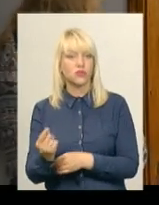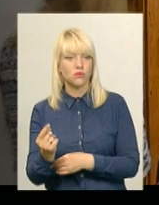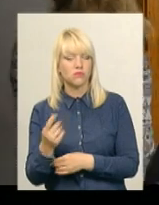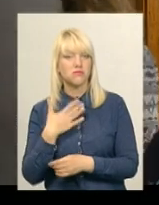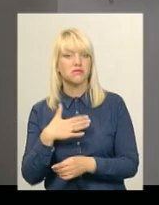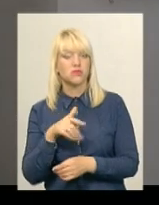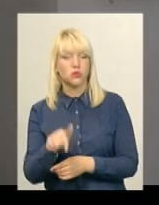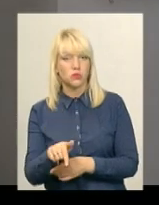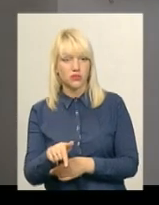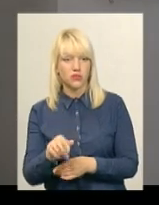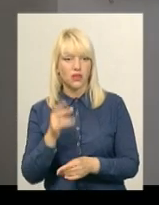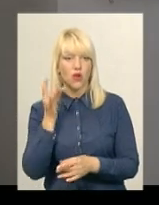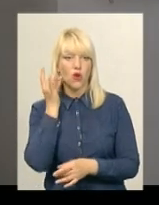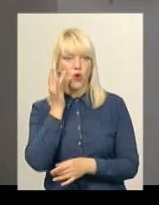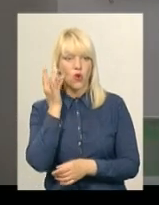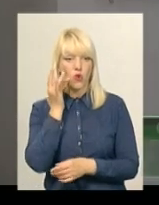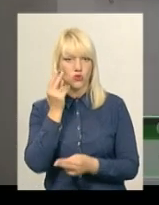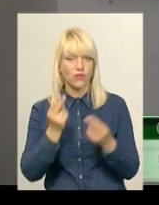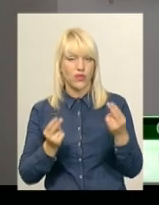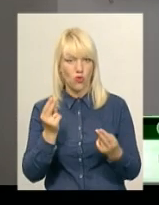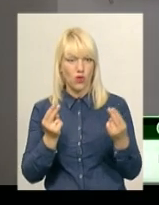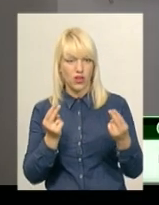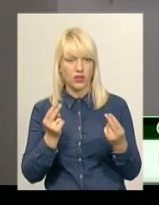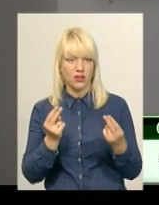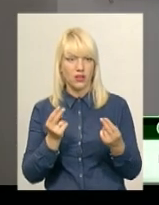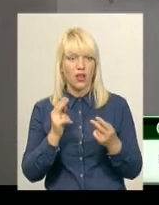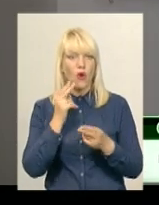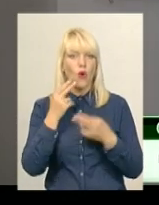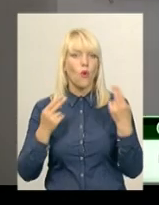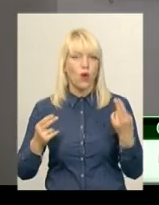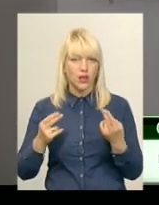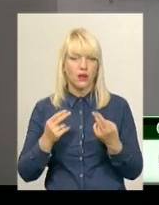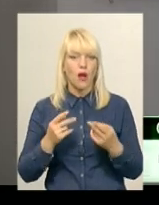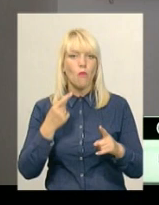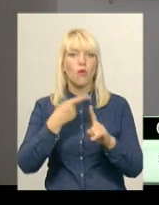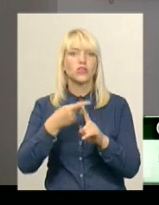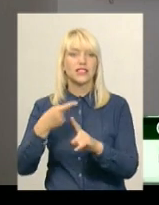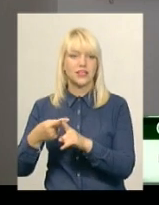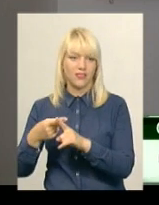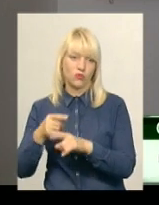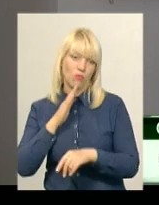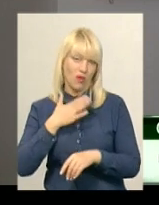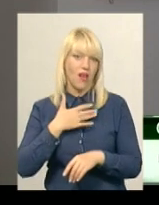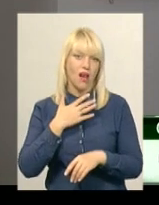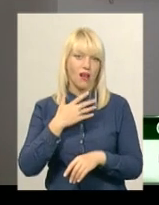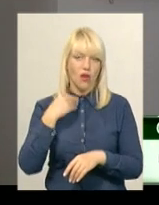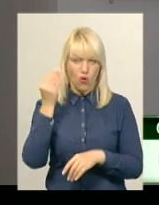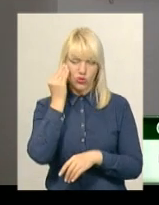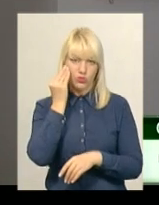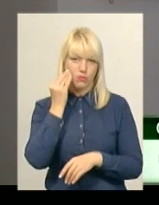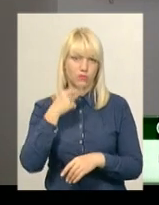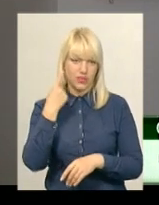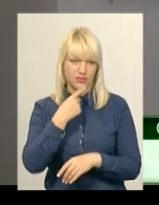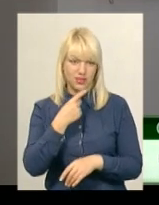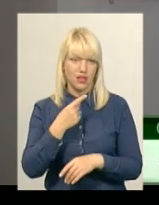навіщо він тут. Розовий кольор, кольор позитиву. Моя така особиста думка. Його